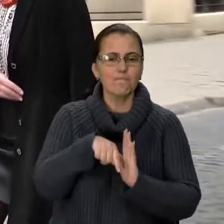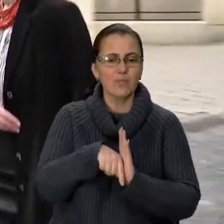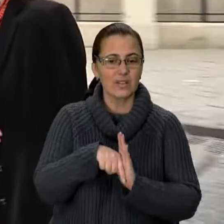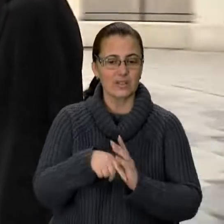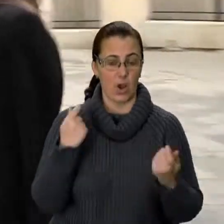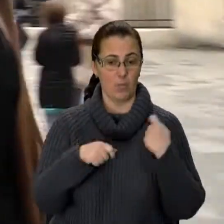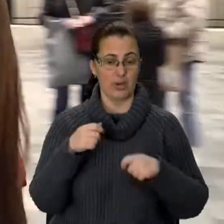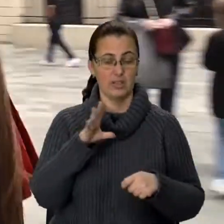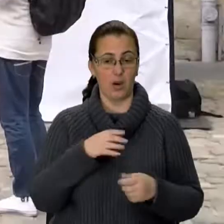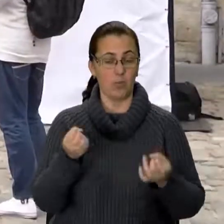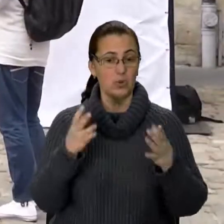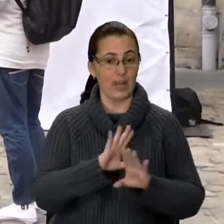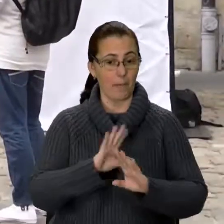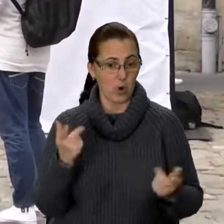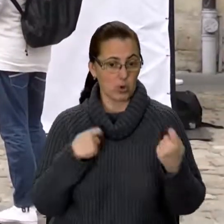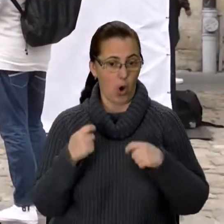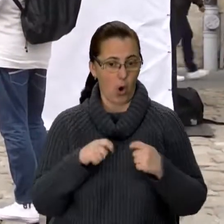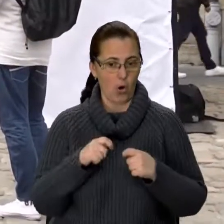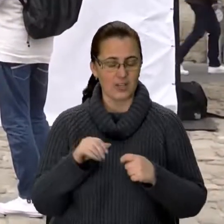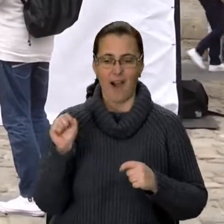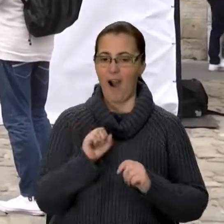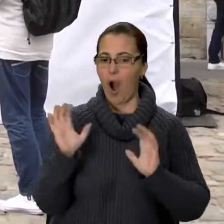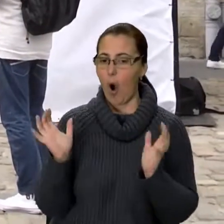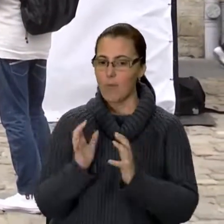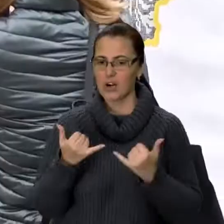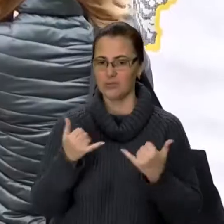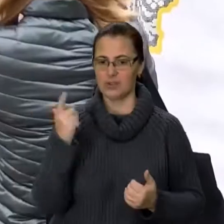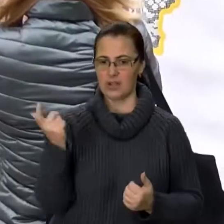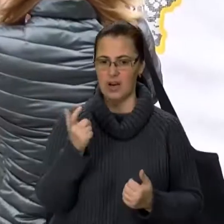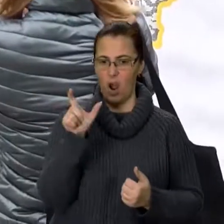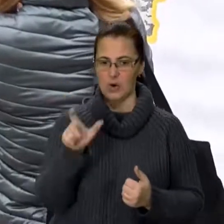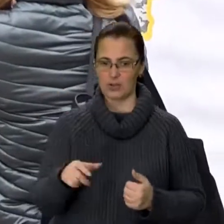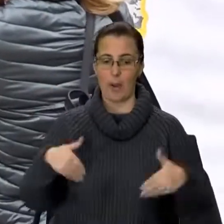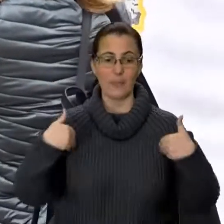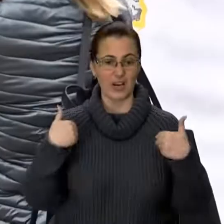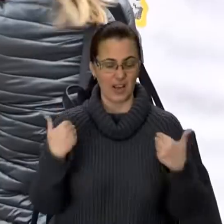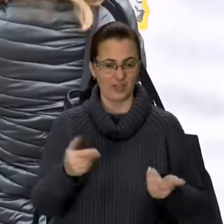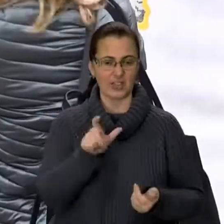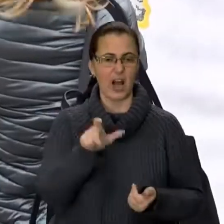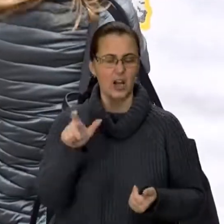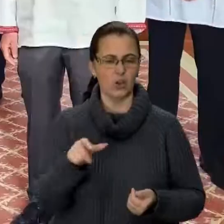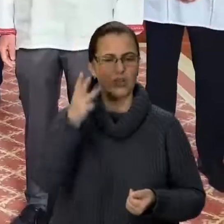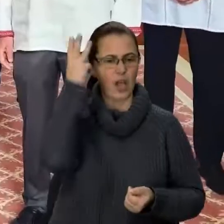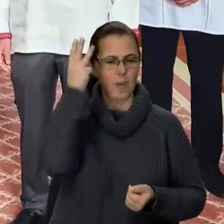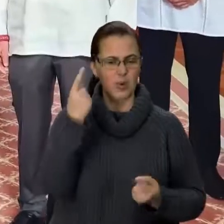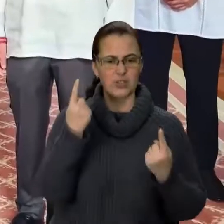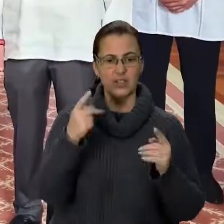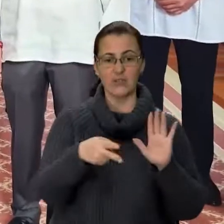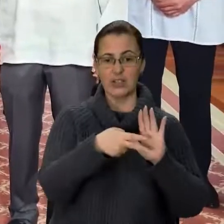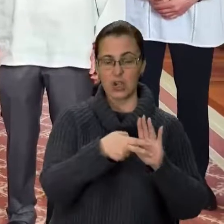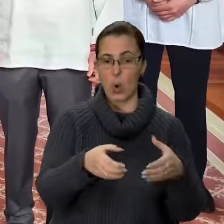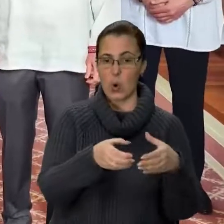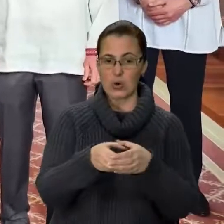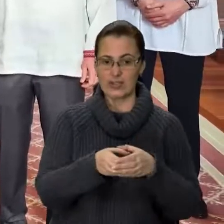не просто елементом гардеробу, а оберегом для свого господаря. Привітали українців і посли країн Великої Сімки та опублікували